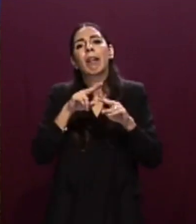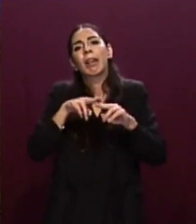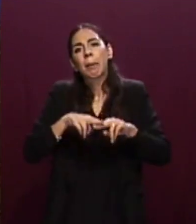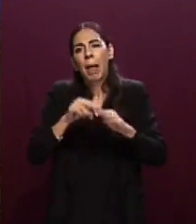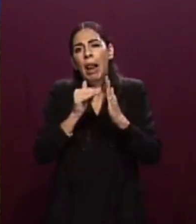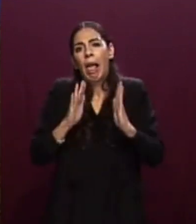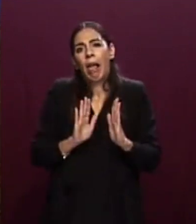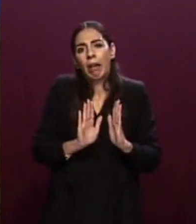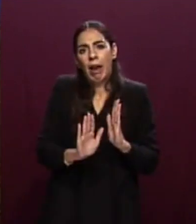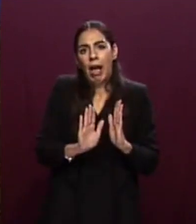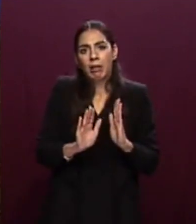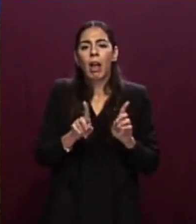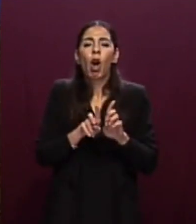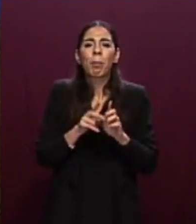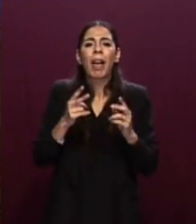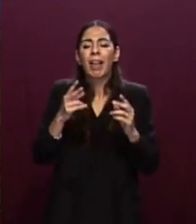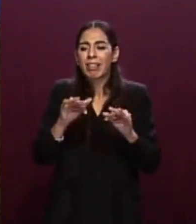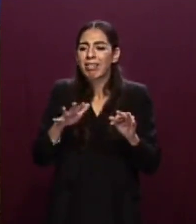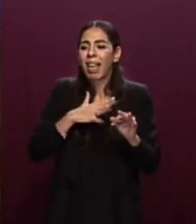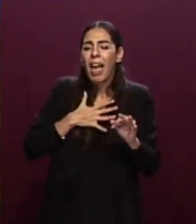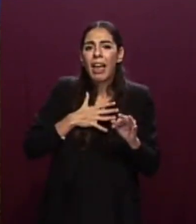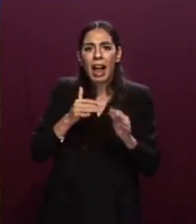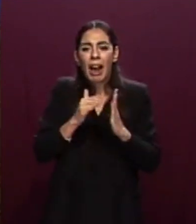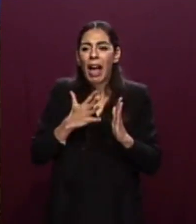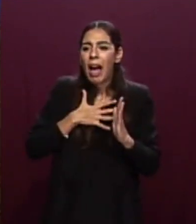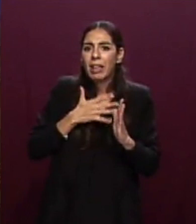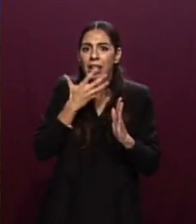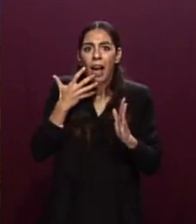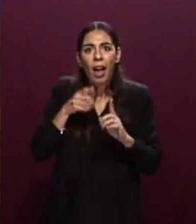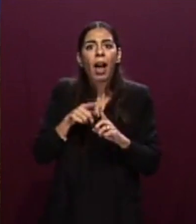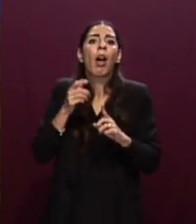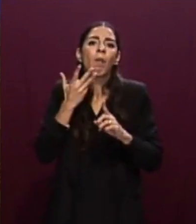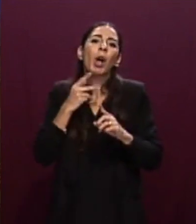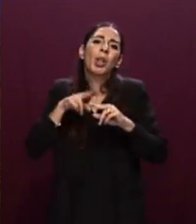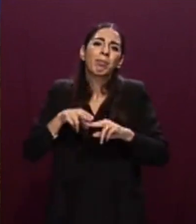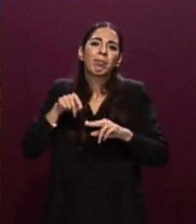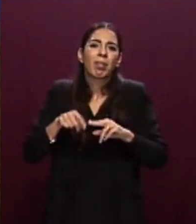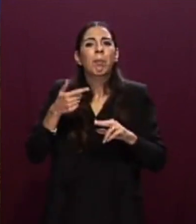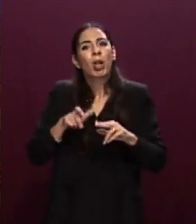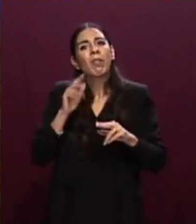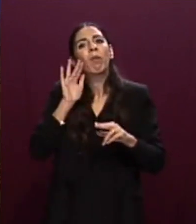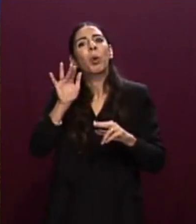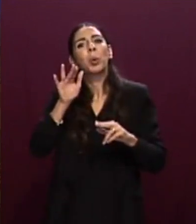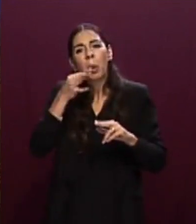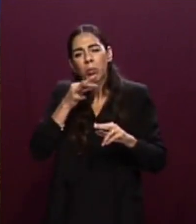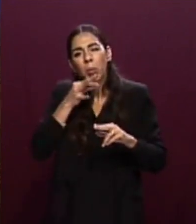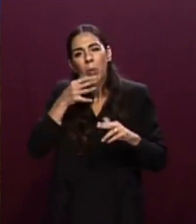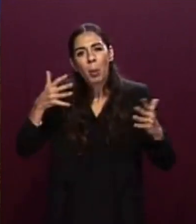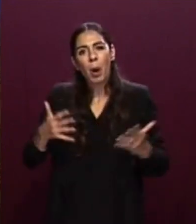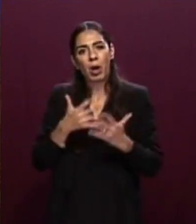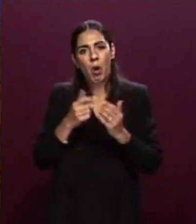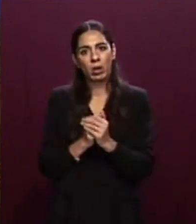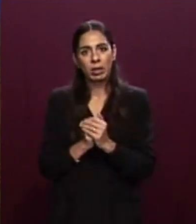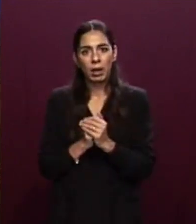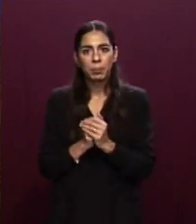sicura e dignitosa nella propria terra. Il Governo perseguirà questa linea con determinazione e coraggio e sono sicuro che l